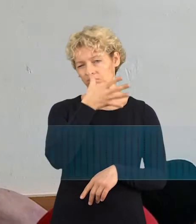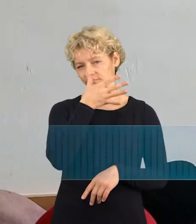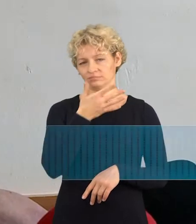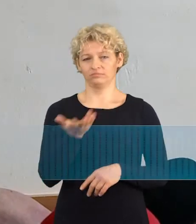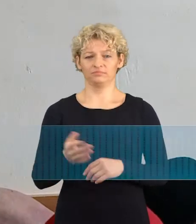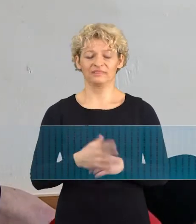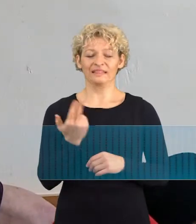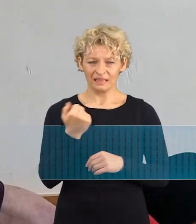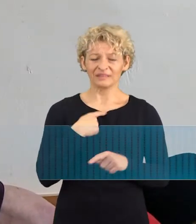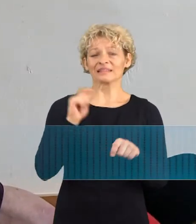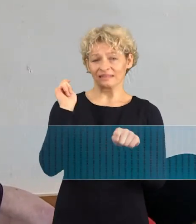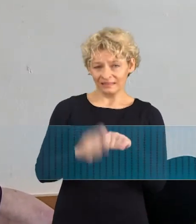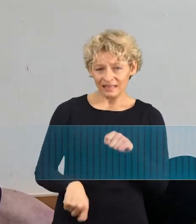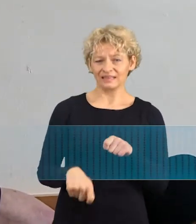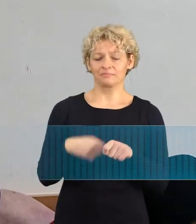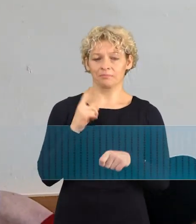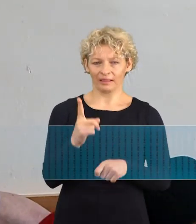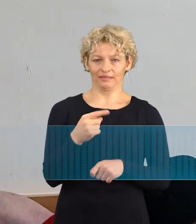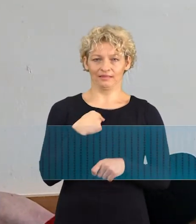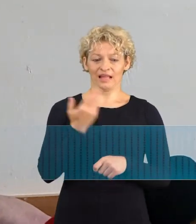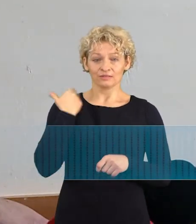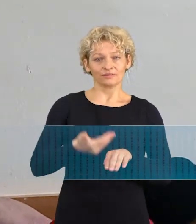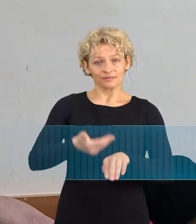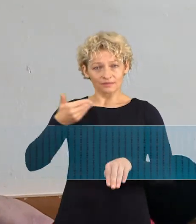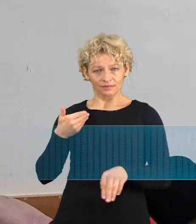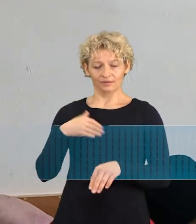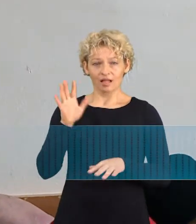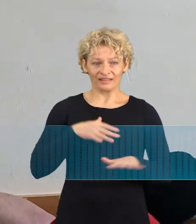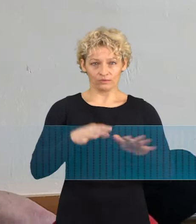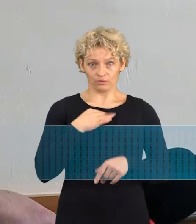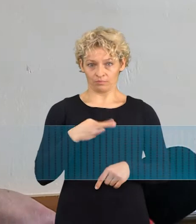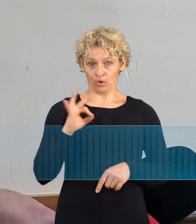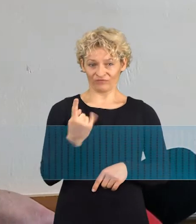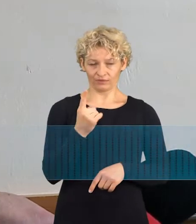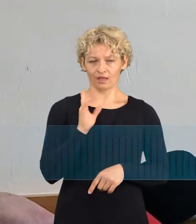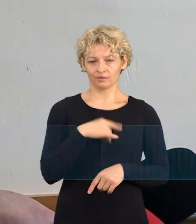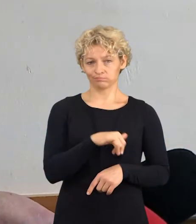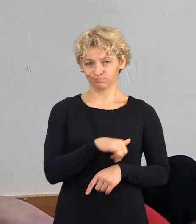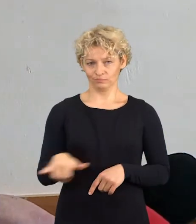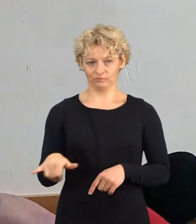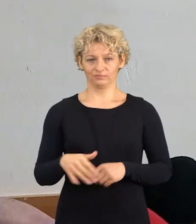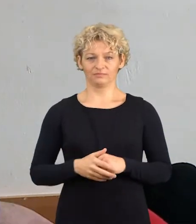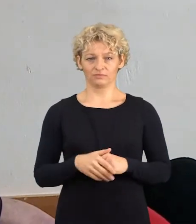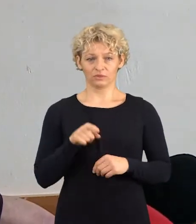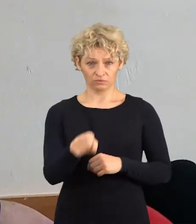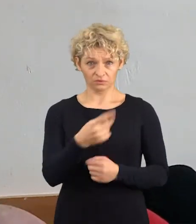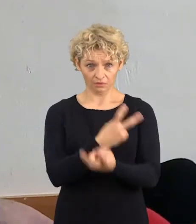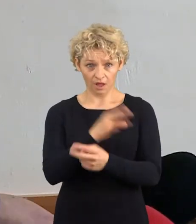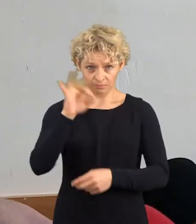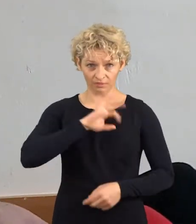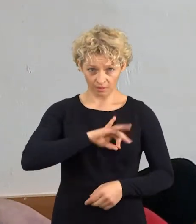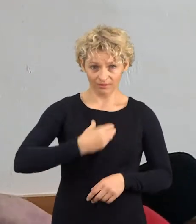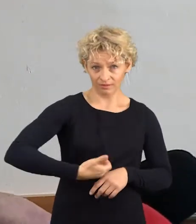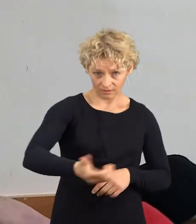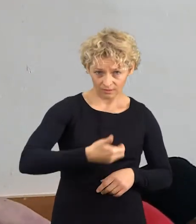laiko nieko tokio panašaus ir nebūdavo. Jūs ką darėt nekartą? Ne kartą, anksčiau esu ir daręs ir galų galę ir